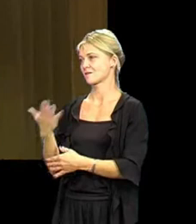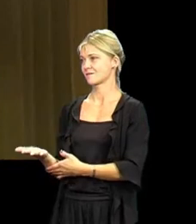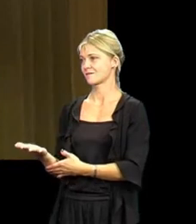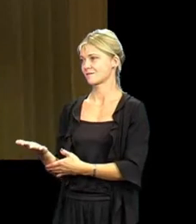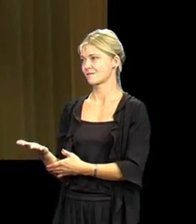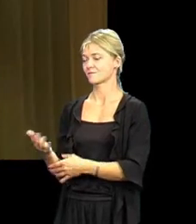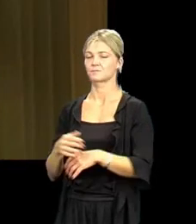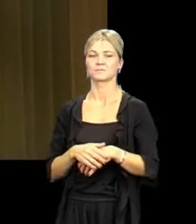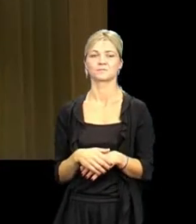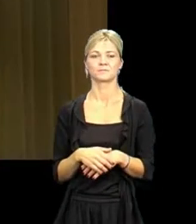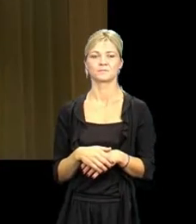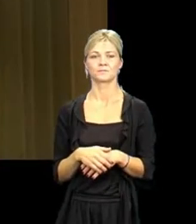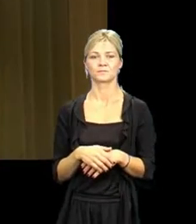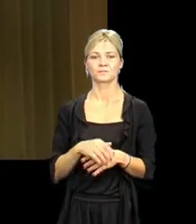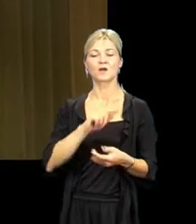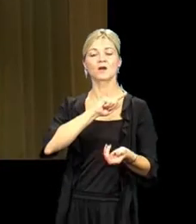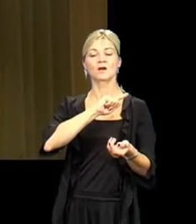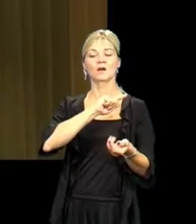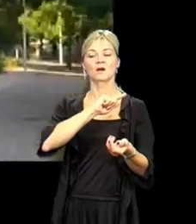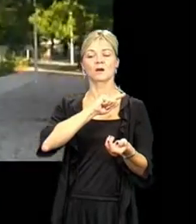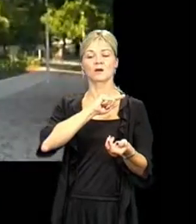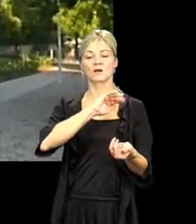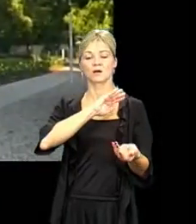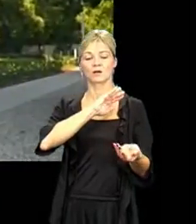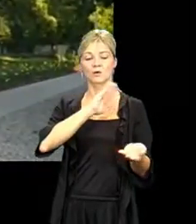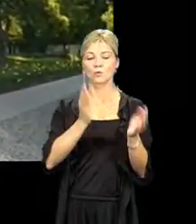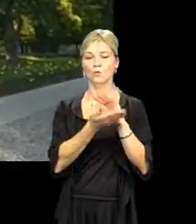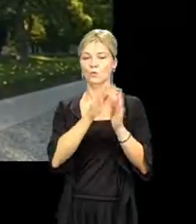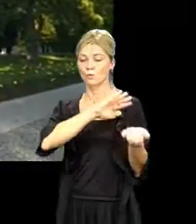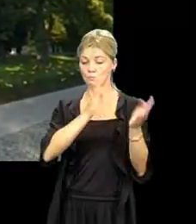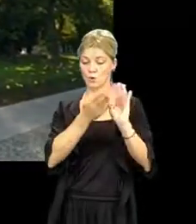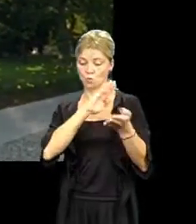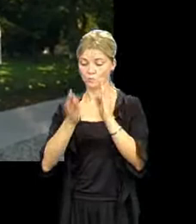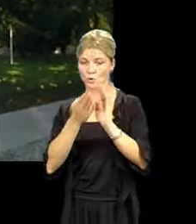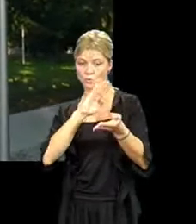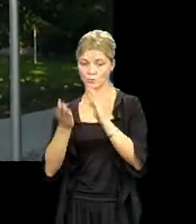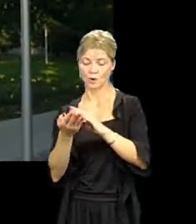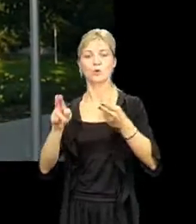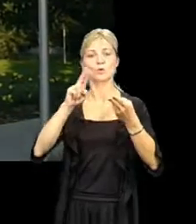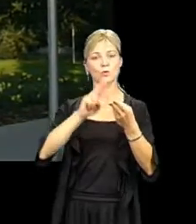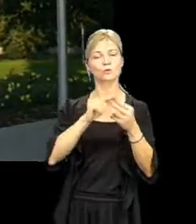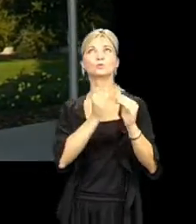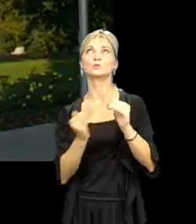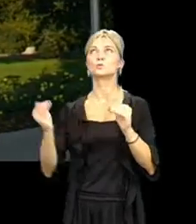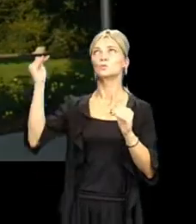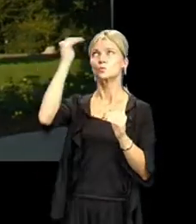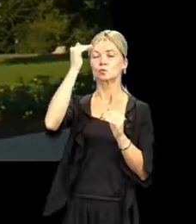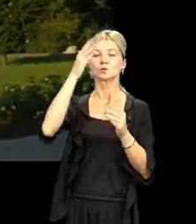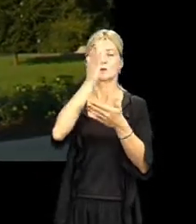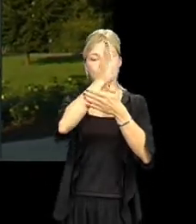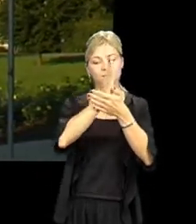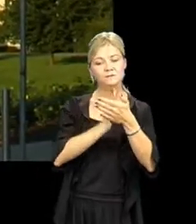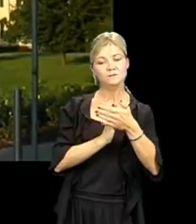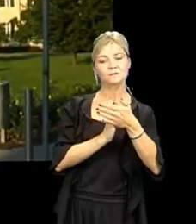Prozentteil von über 15 Prozent an behinderten Beschäftigten zeichnen die Landesnervenklinik Sigmund Freud aus. Nach